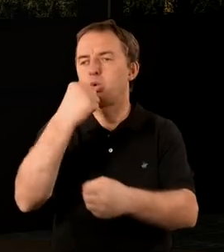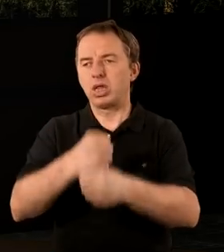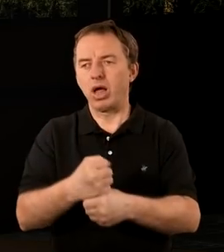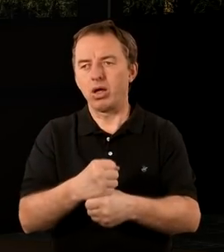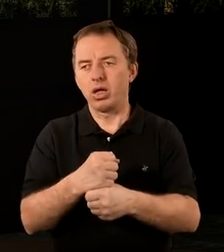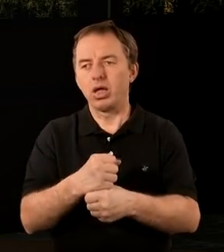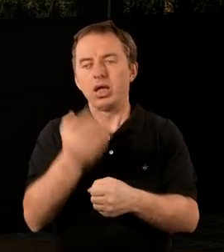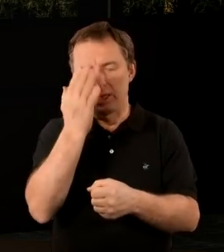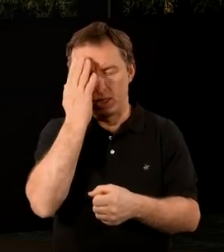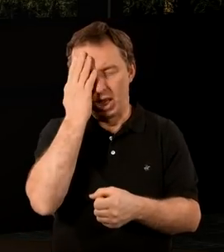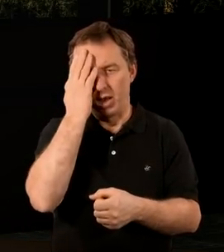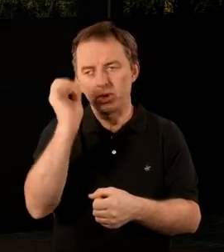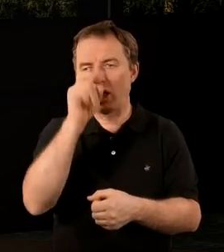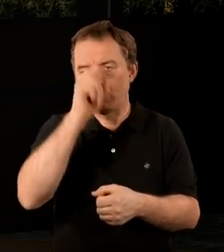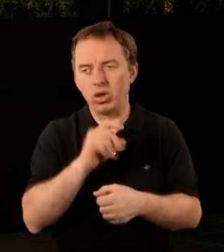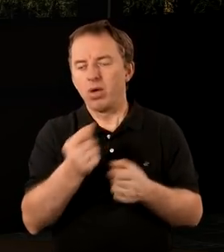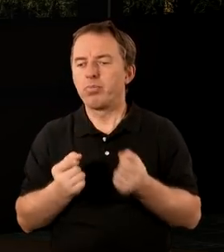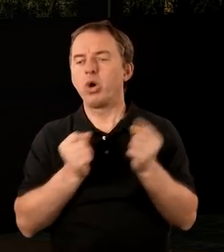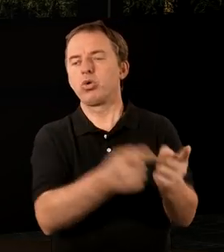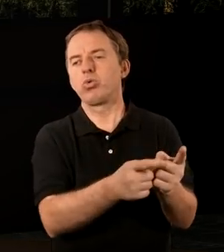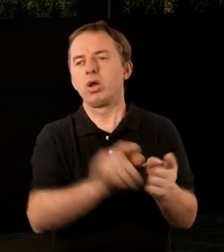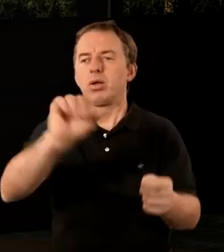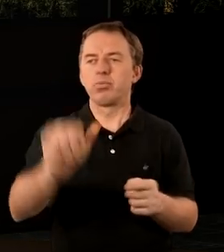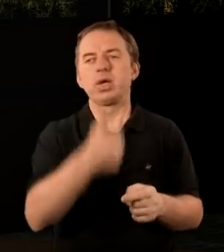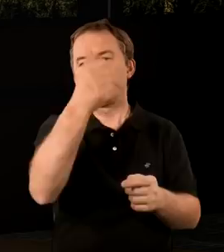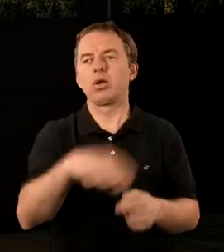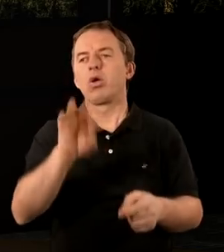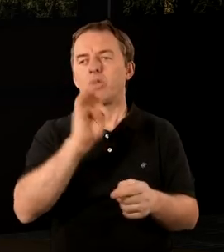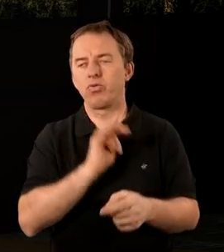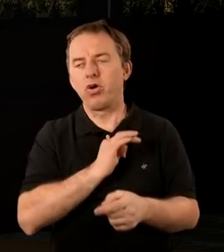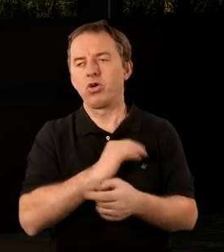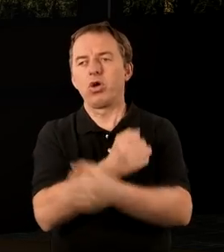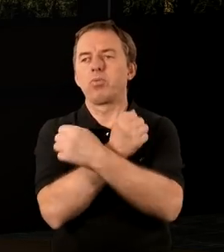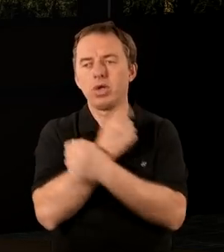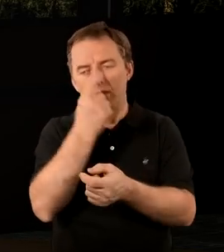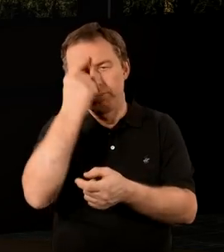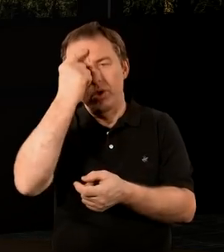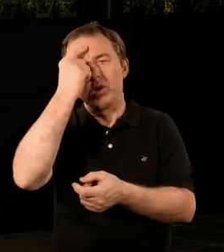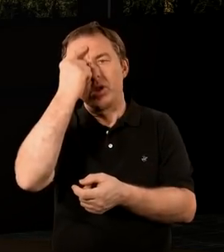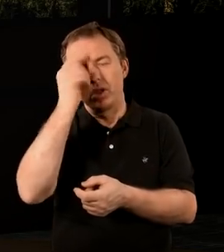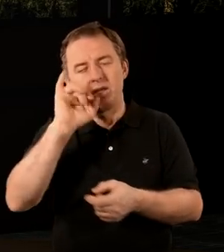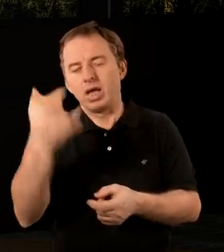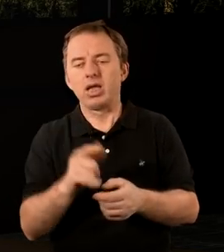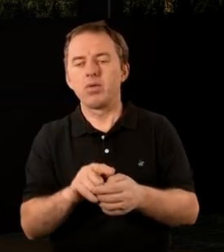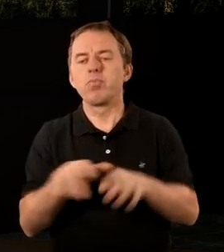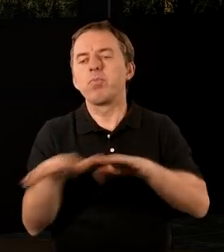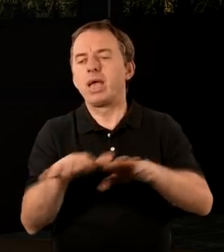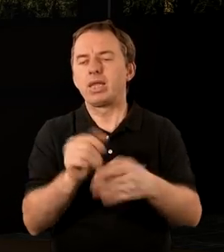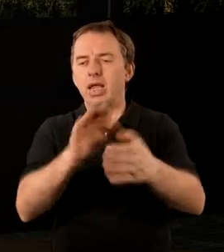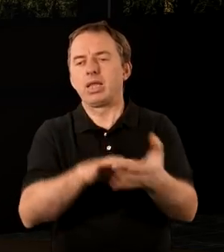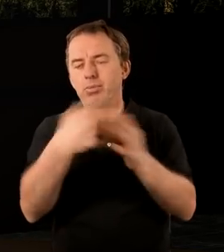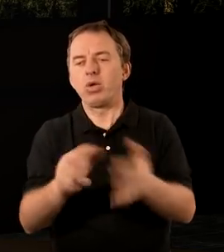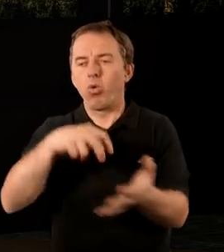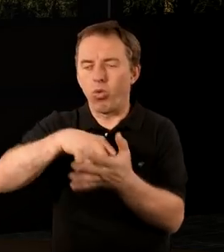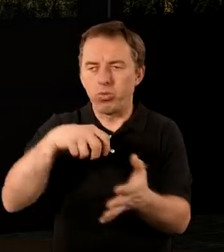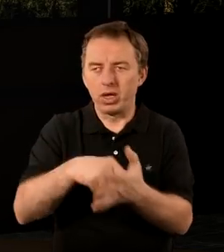ustałeś. Lecz mam ci za złe, że porzuciłeś pierwszą swoją miłość. Wspomnij więc, z jakiej wyżyny spadłeś i